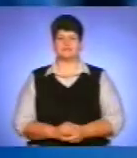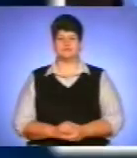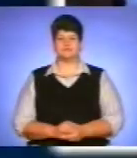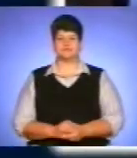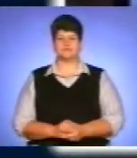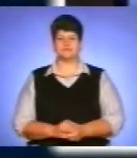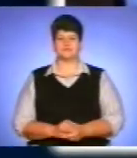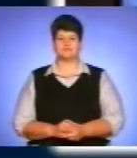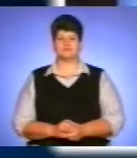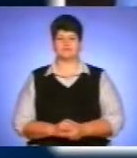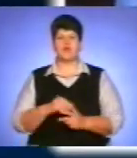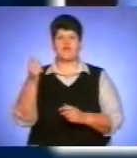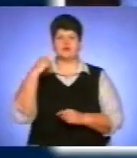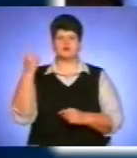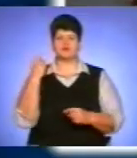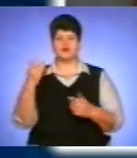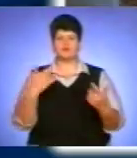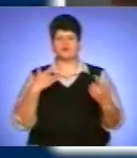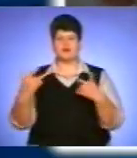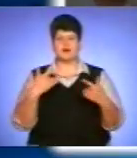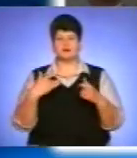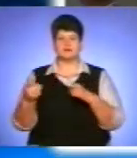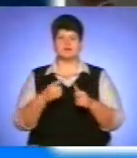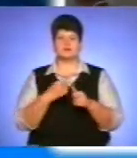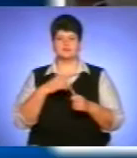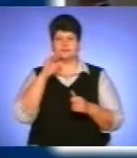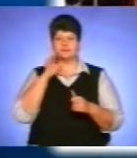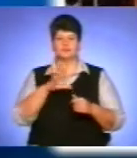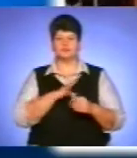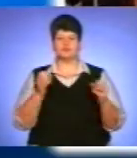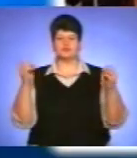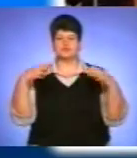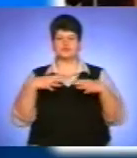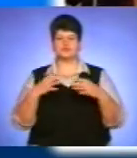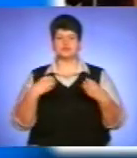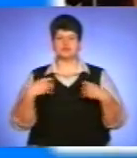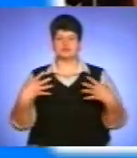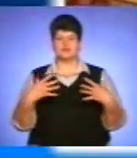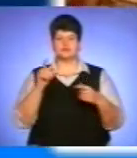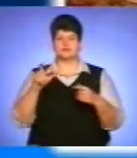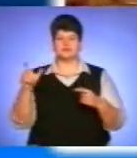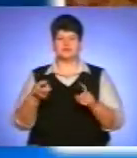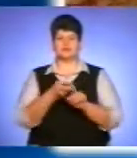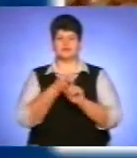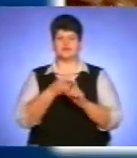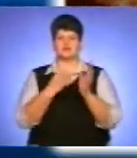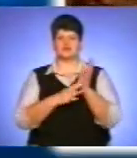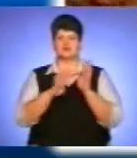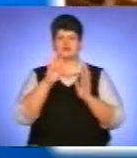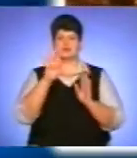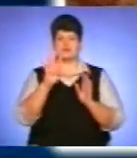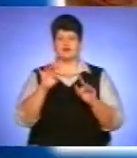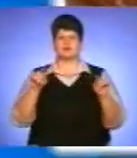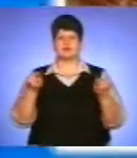В обласному академічному драматичному театрі відбулося урочисте зібрання громадськості, присвячене 94-тій річниці